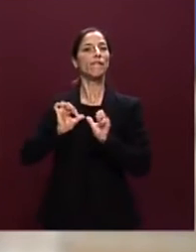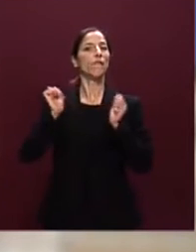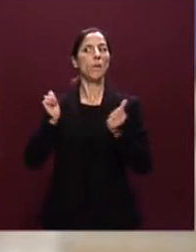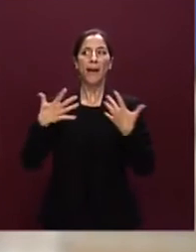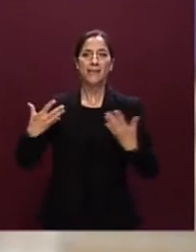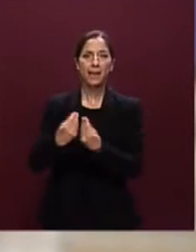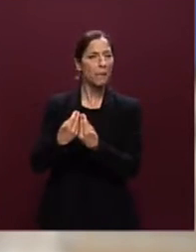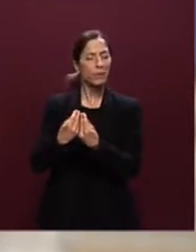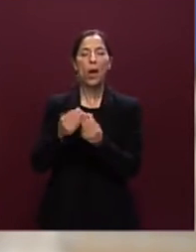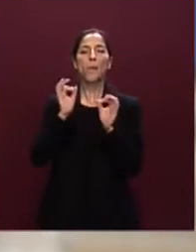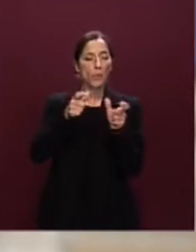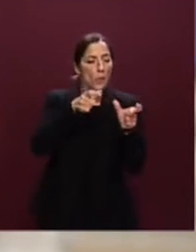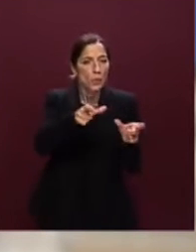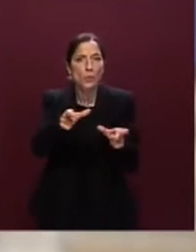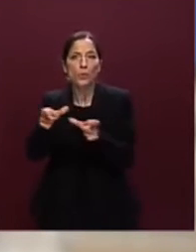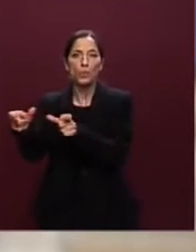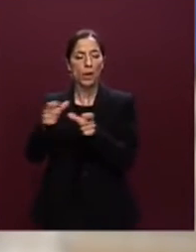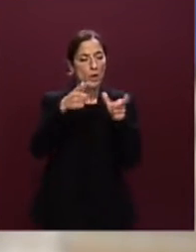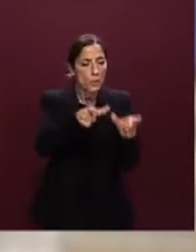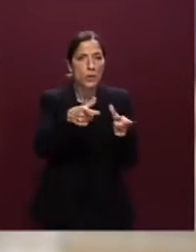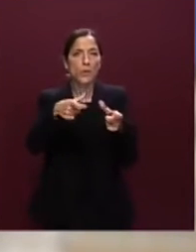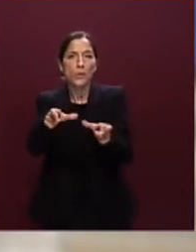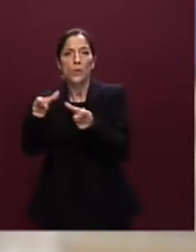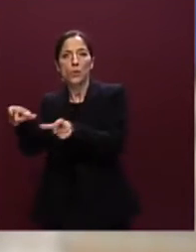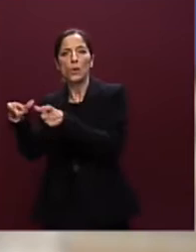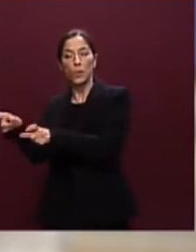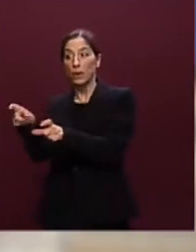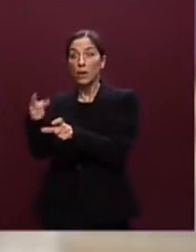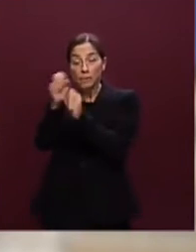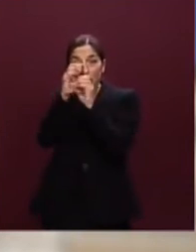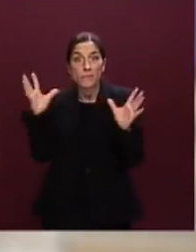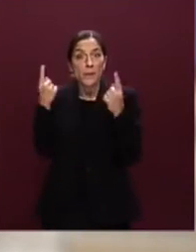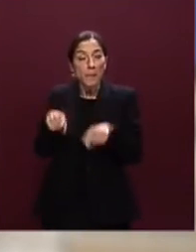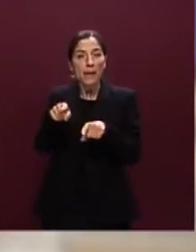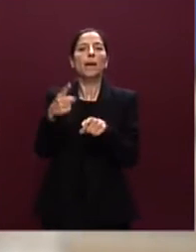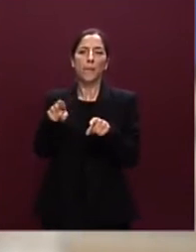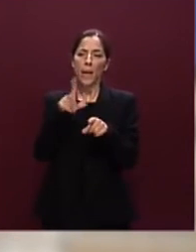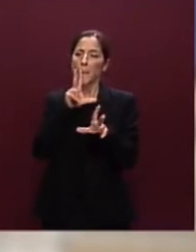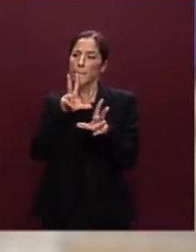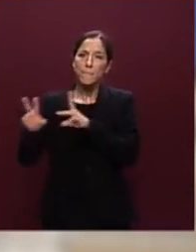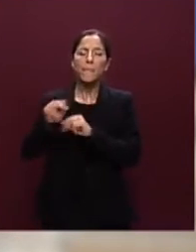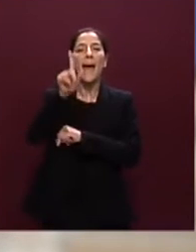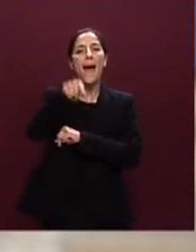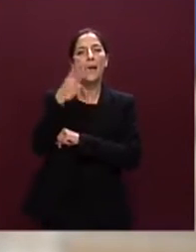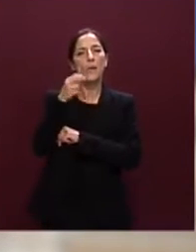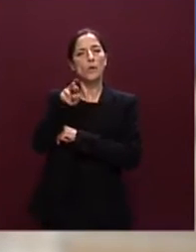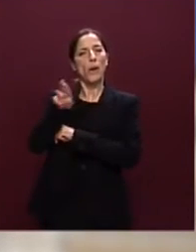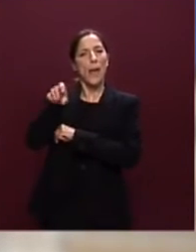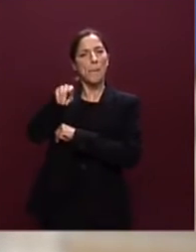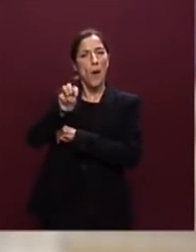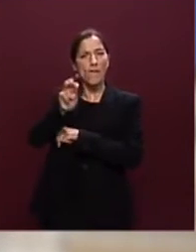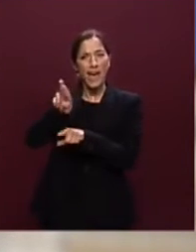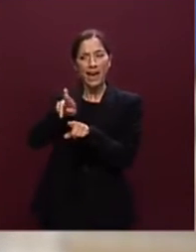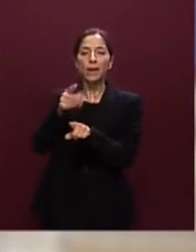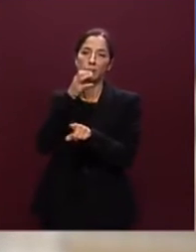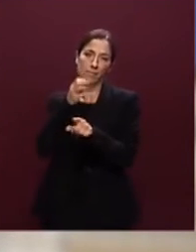insieme ma in modo settoriale settore per settore per aprire il confronto anche su Repower rappresenta un elemento di novità